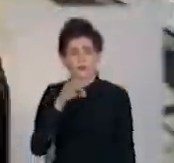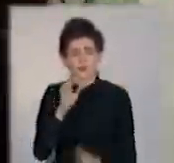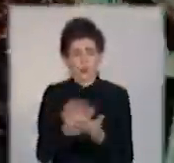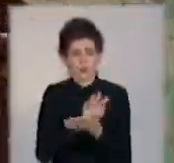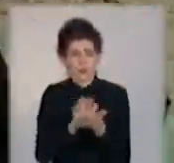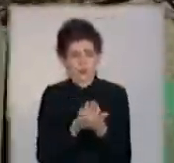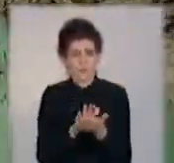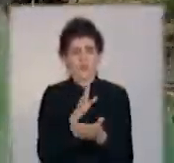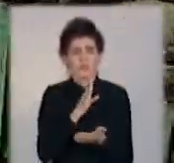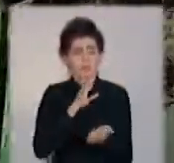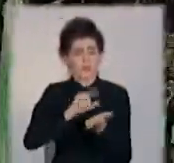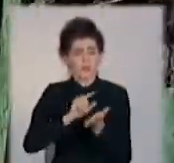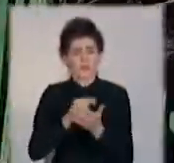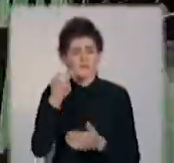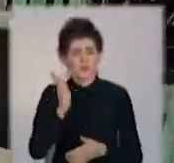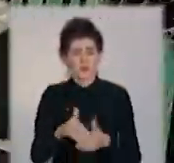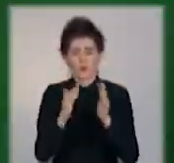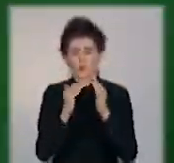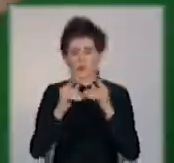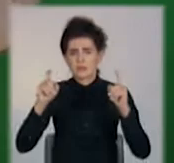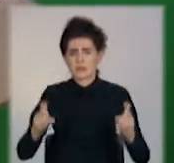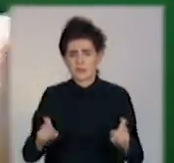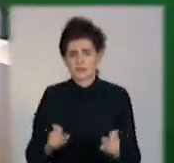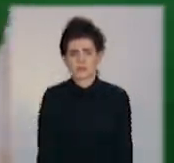Жінка на пенсії, тому з дому майже не виходить.